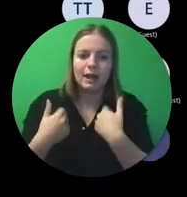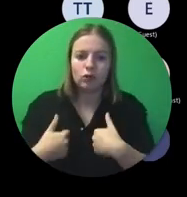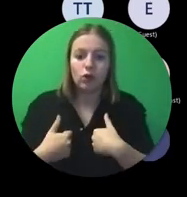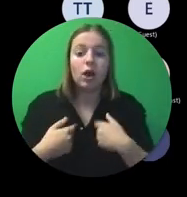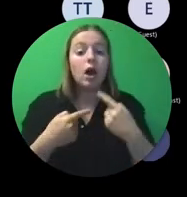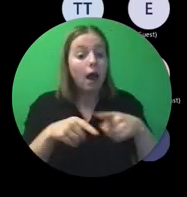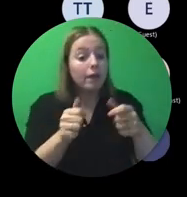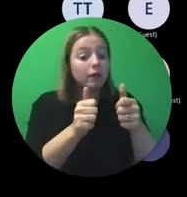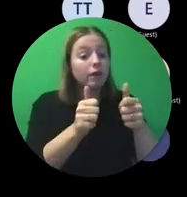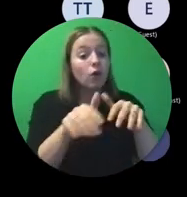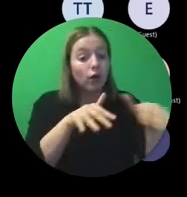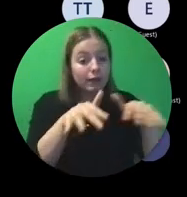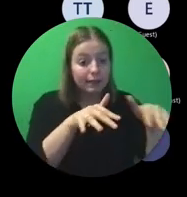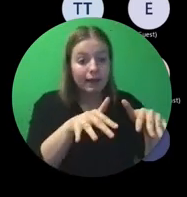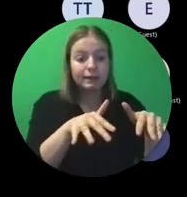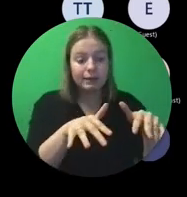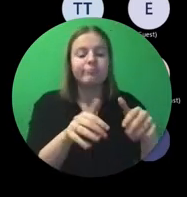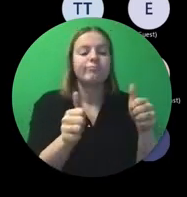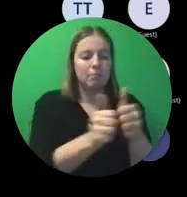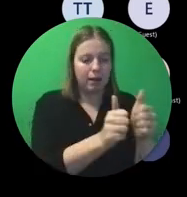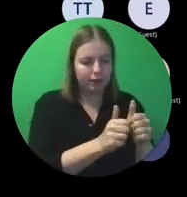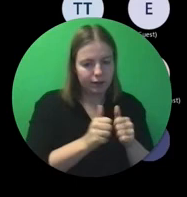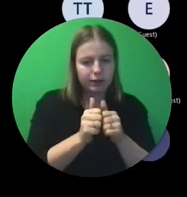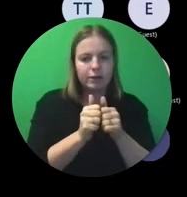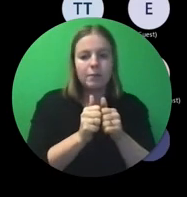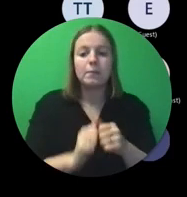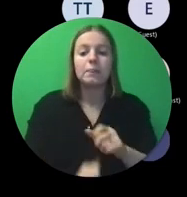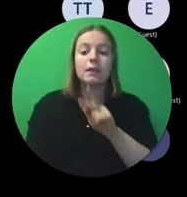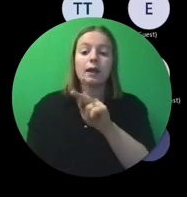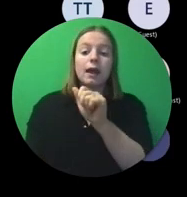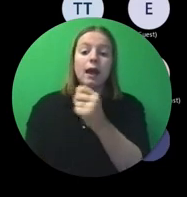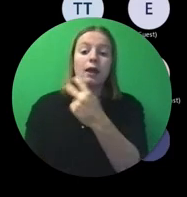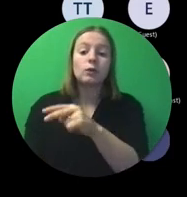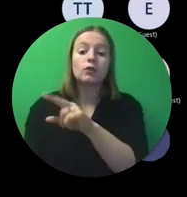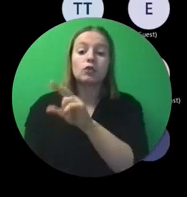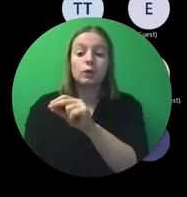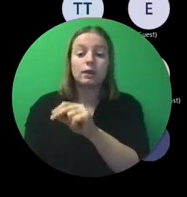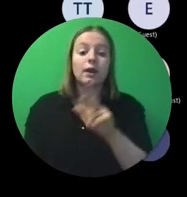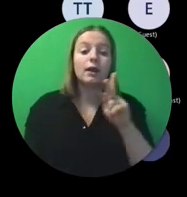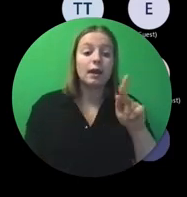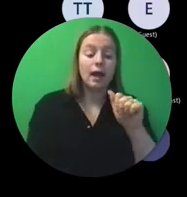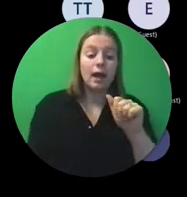organisaties zijn de partners. En dan KH220, 210.